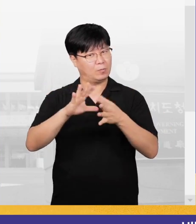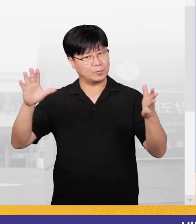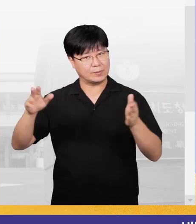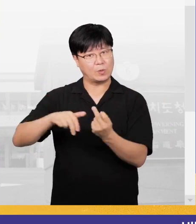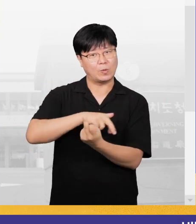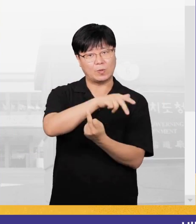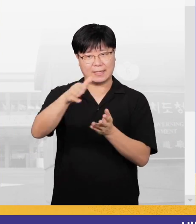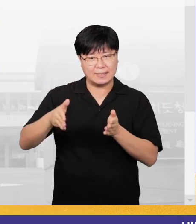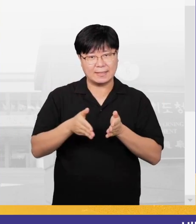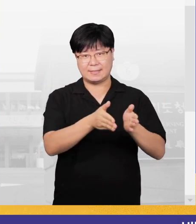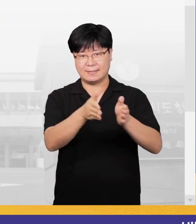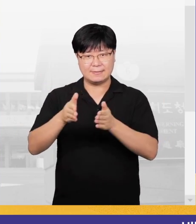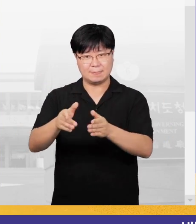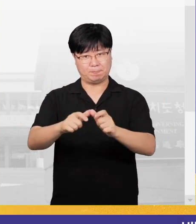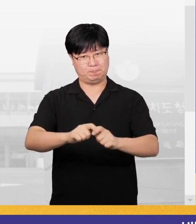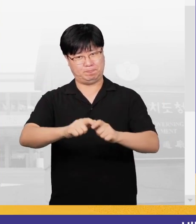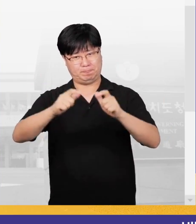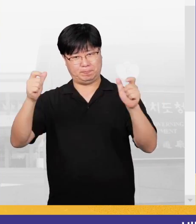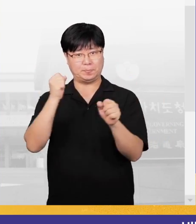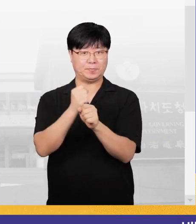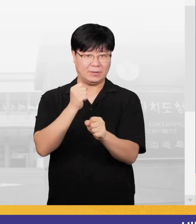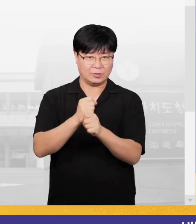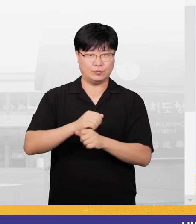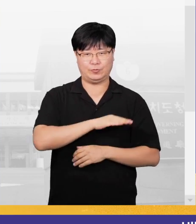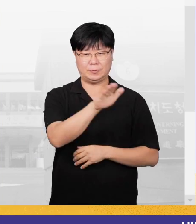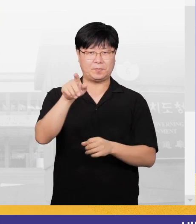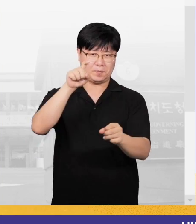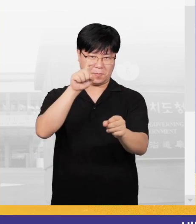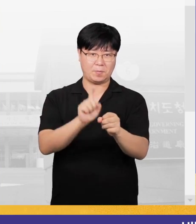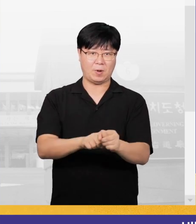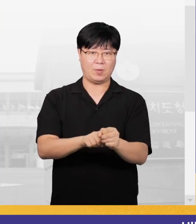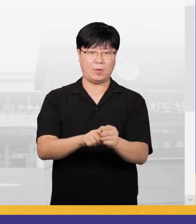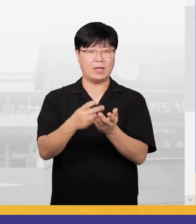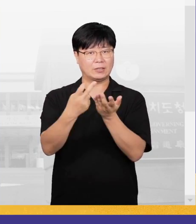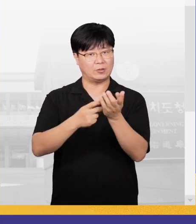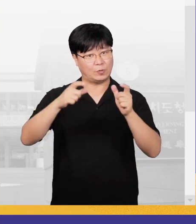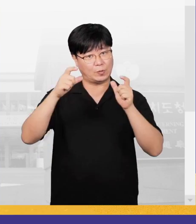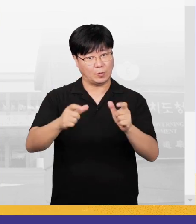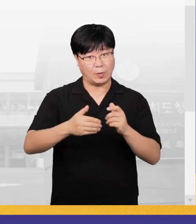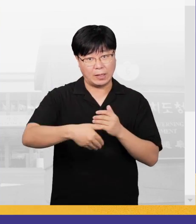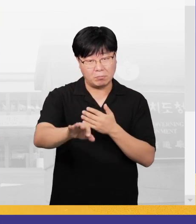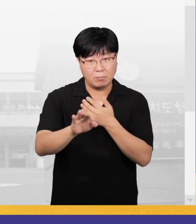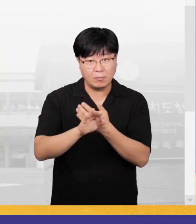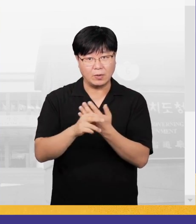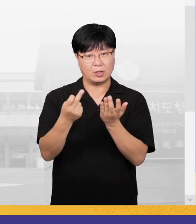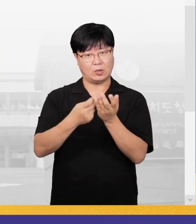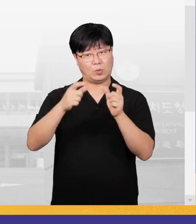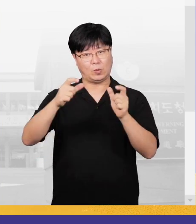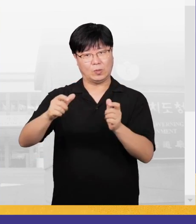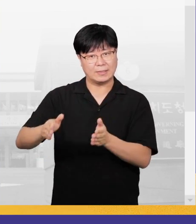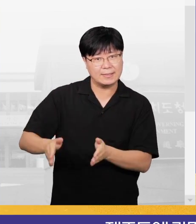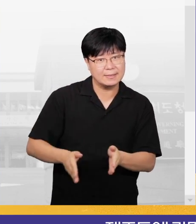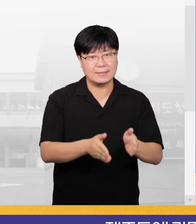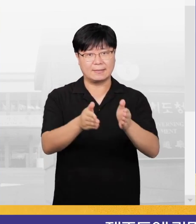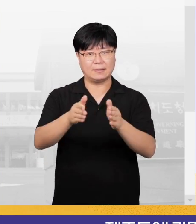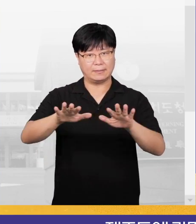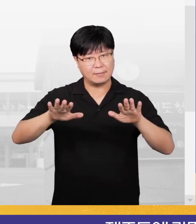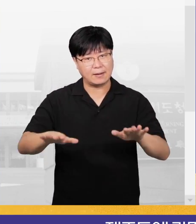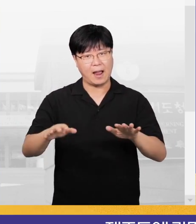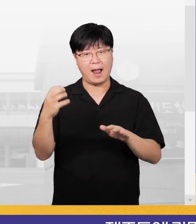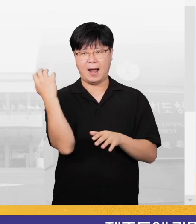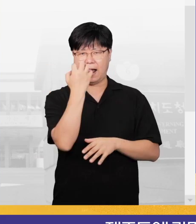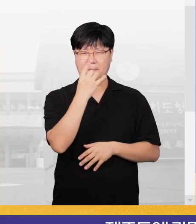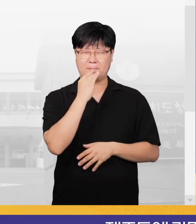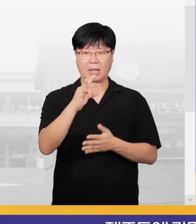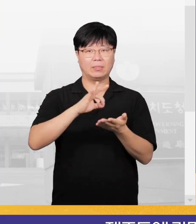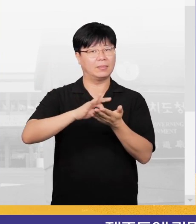구간들을 늘려서 정말 무장의 올렛길 구간들이 늘어날 수 있게 하는 게 저희들의 목표고요. 제주도에 가면